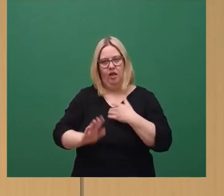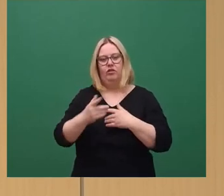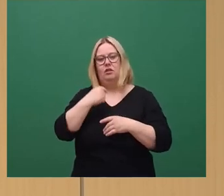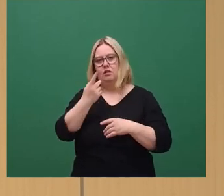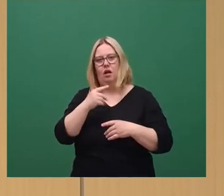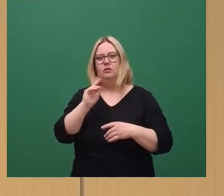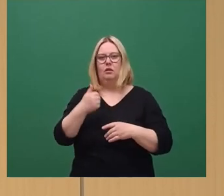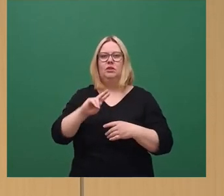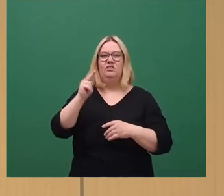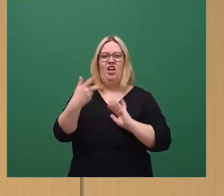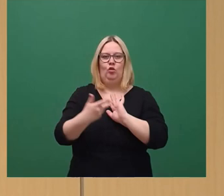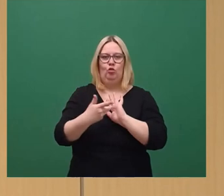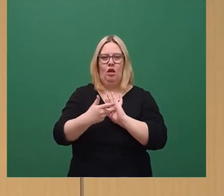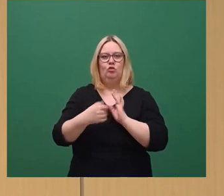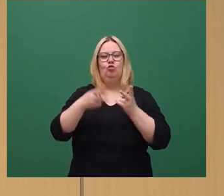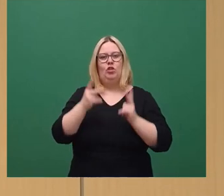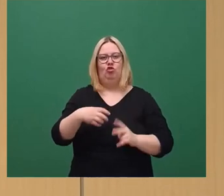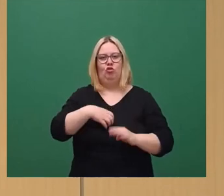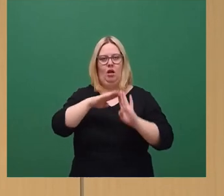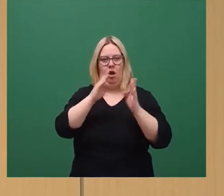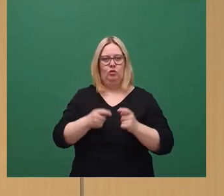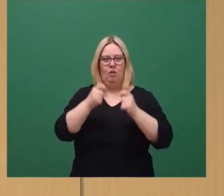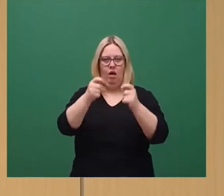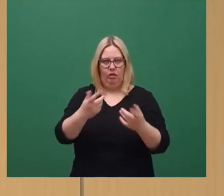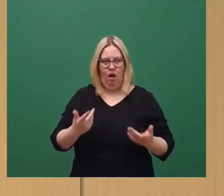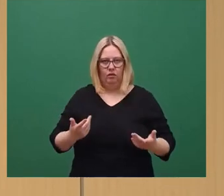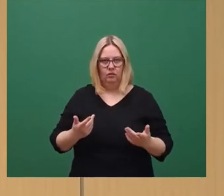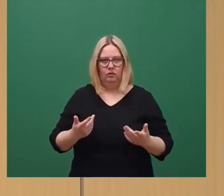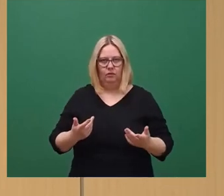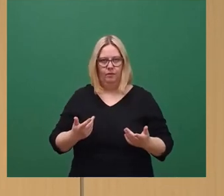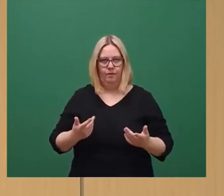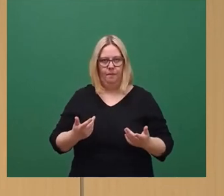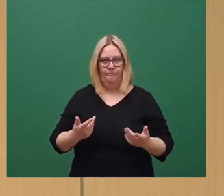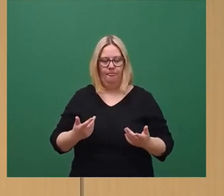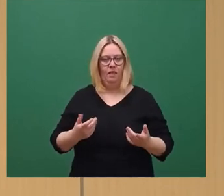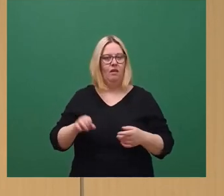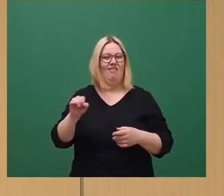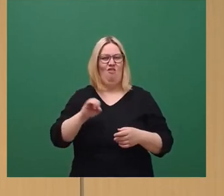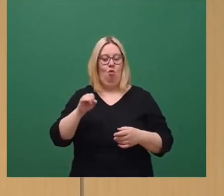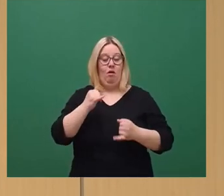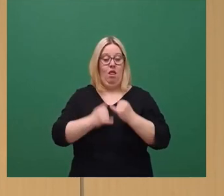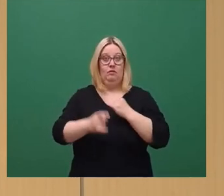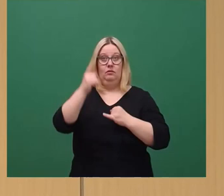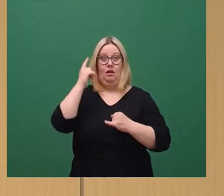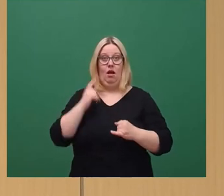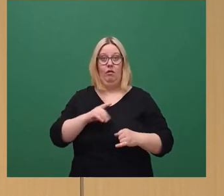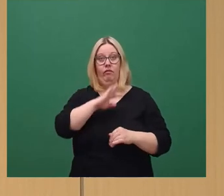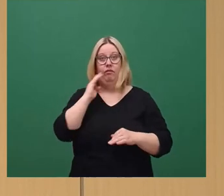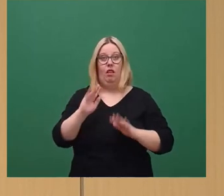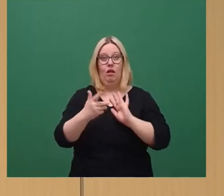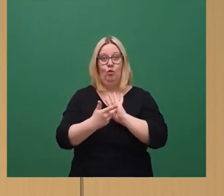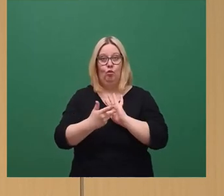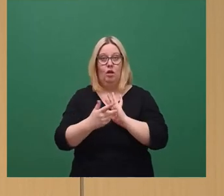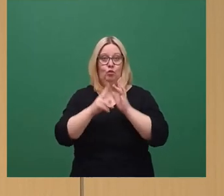ein Zweitgutachten zum städtischen Krankenhaus beantragt. Euphemistisch, weil in den letzten Jahren eine Vielzahl an Gutachten und